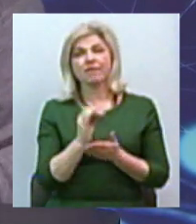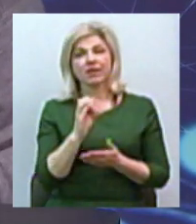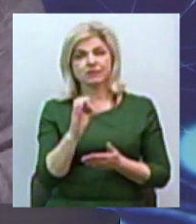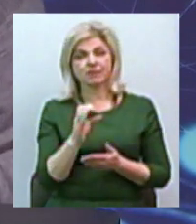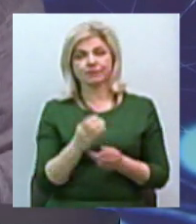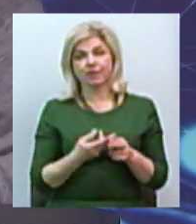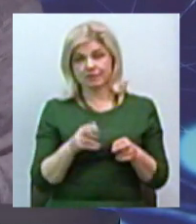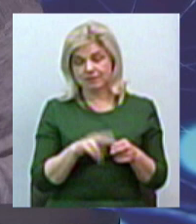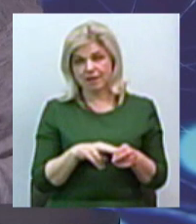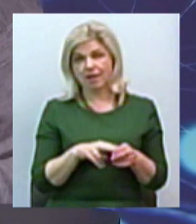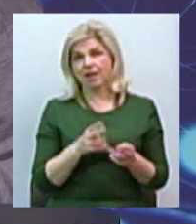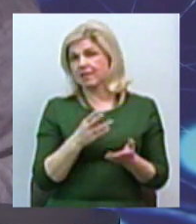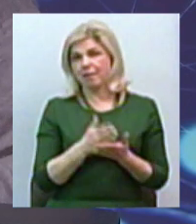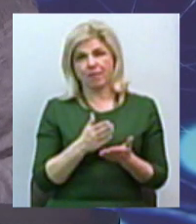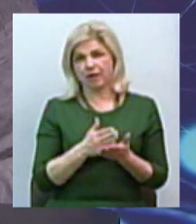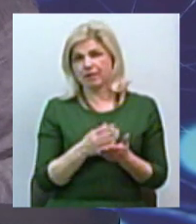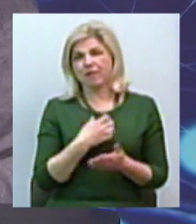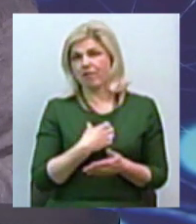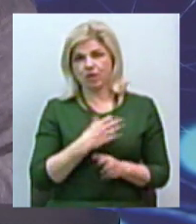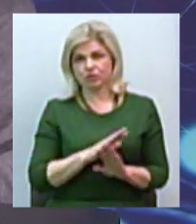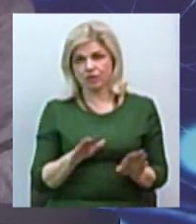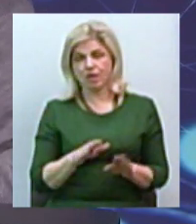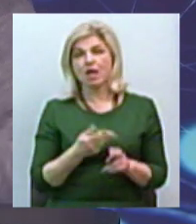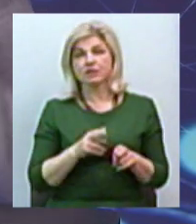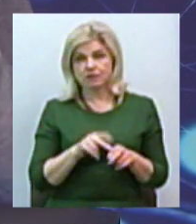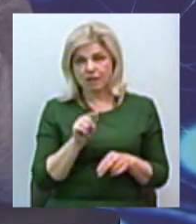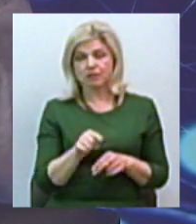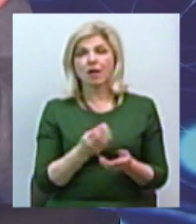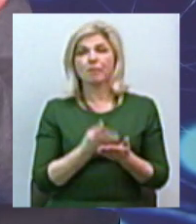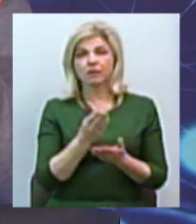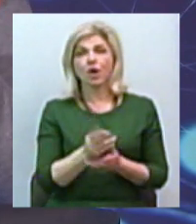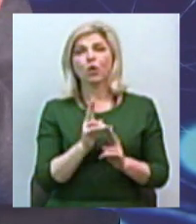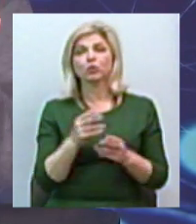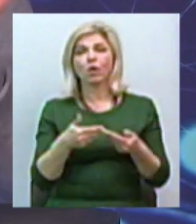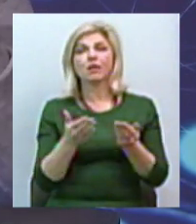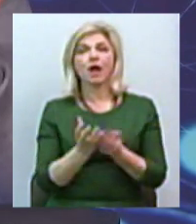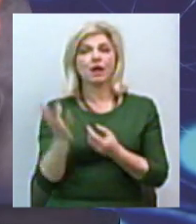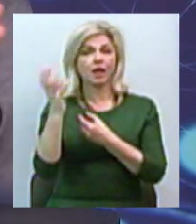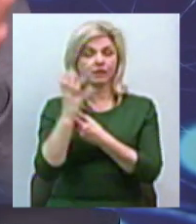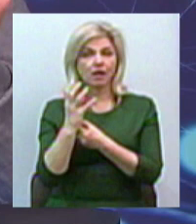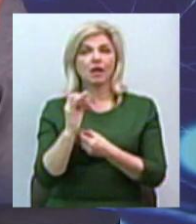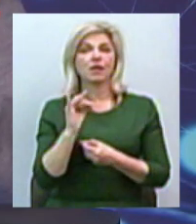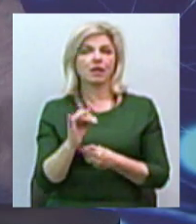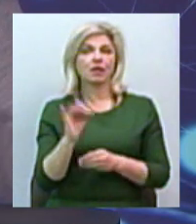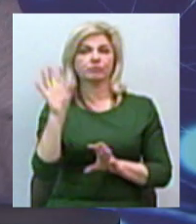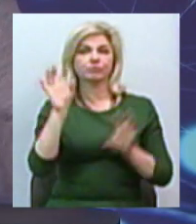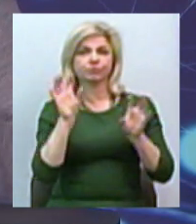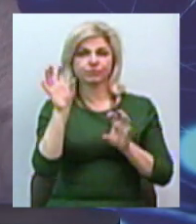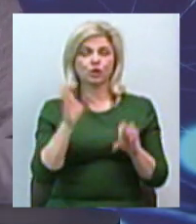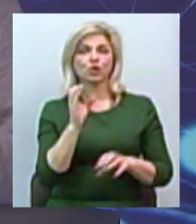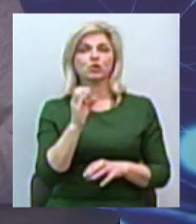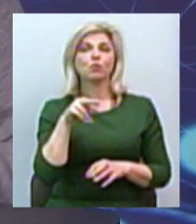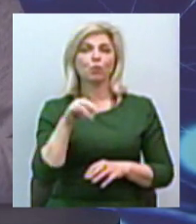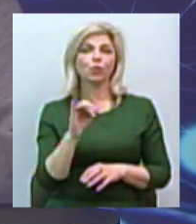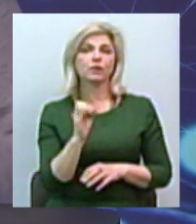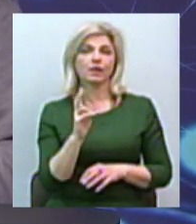Це не має значення. Це має значення для тих, хто поставив супутникові тарілки і приймав безпосередньо з супутника.